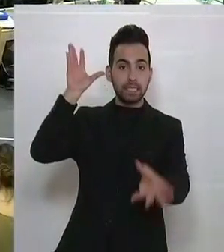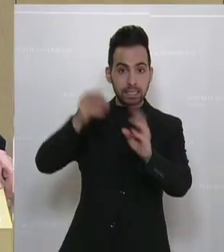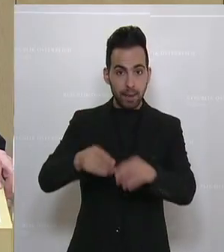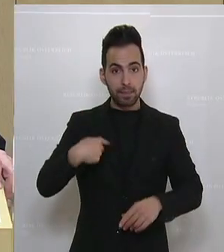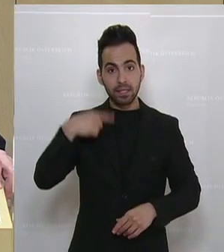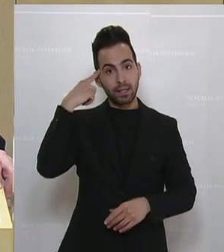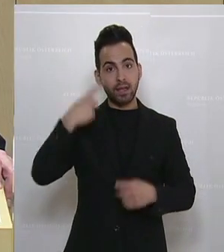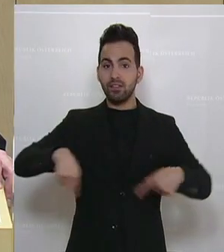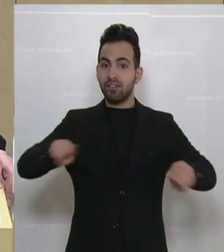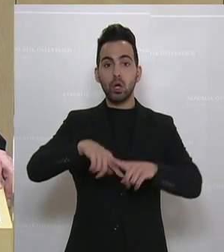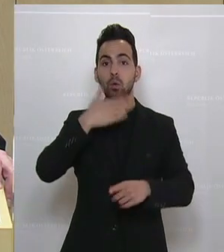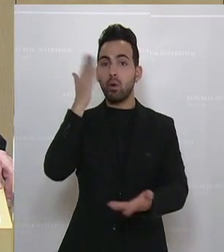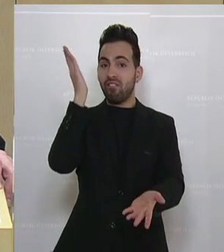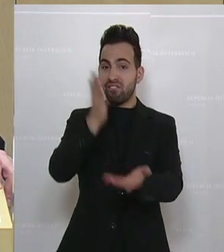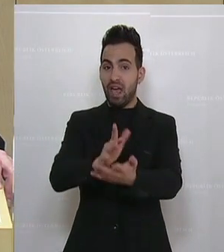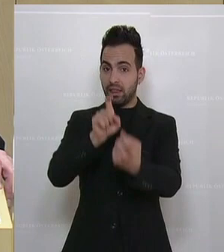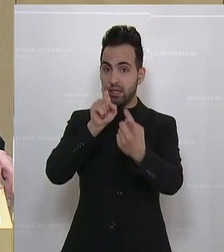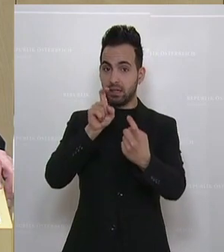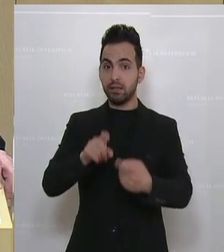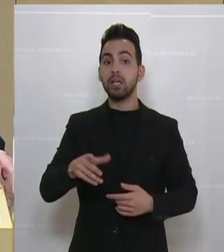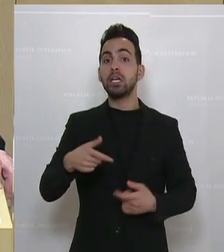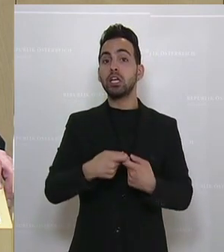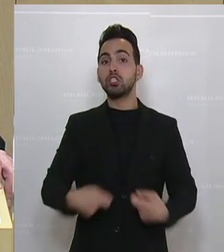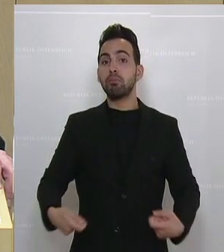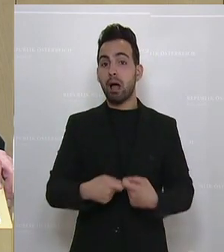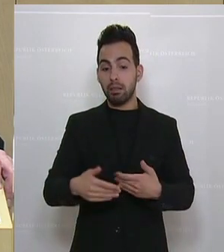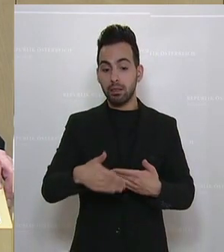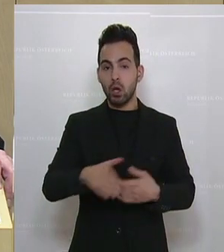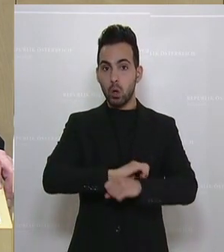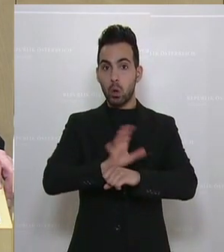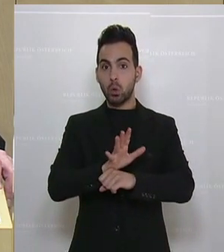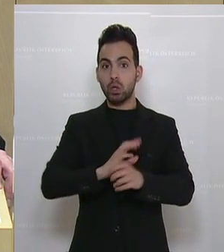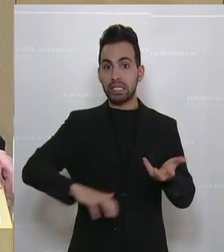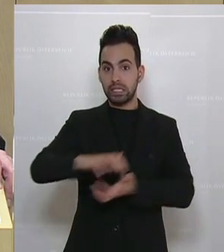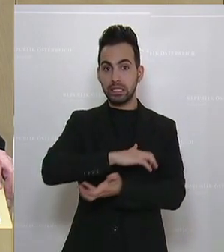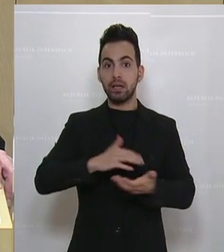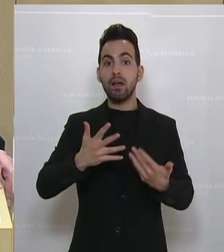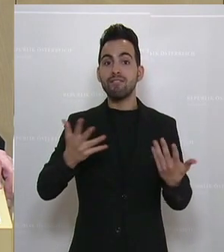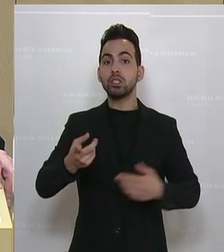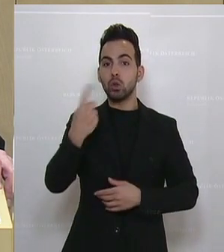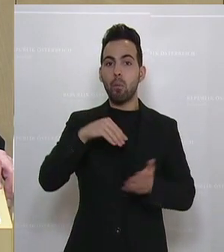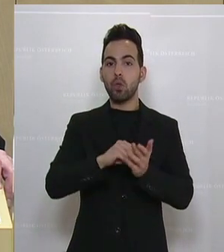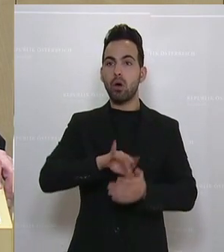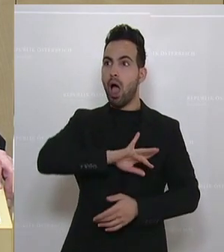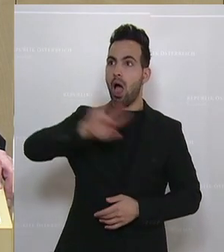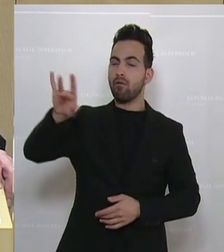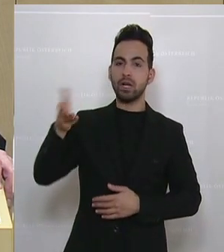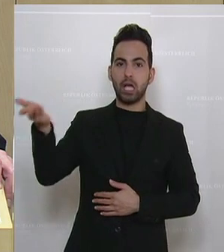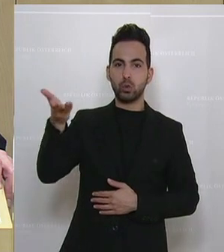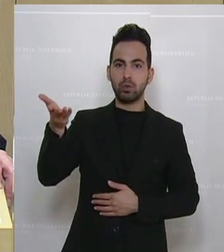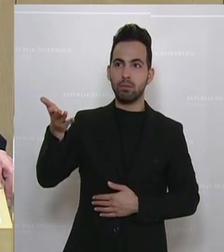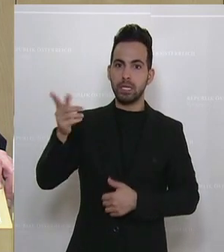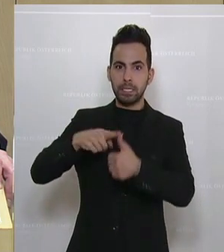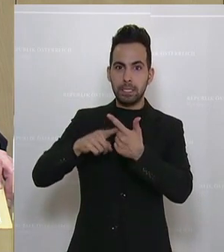die Messe ist noch nicht gelesen. Ich bin gespannt, was nach der Corona-Krise an Programmen für die Gastronomie kommen wird.